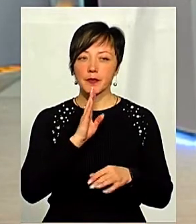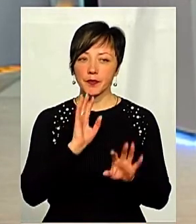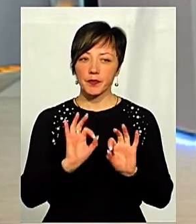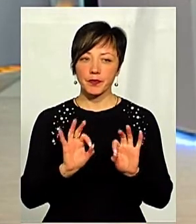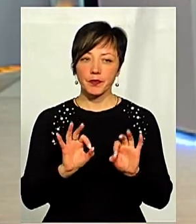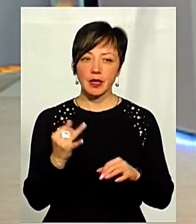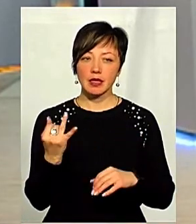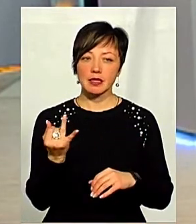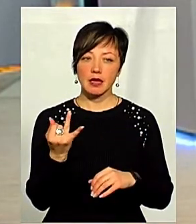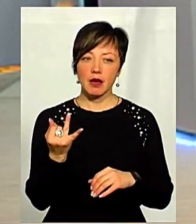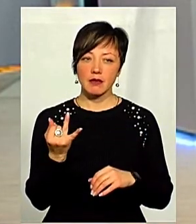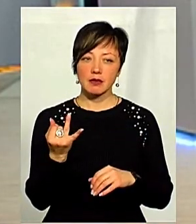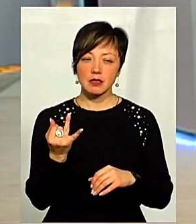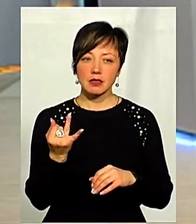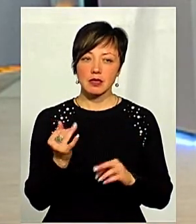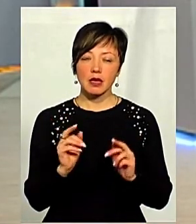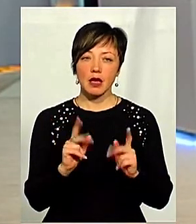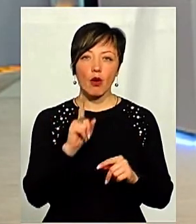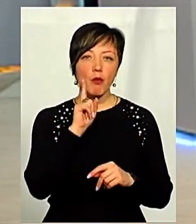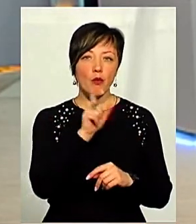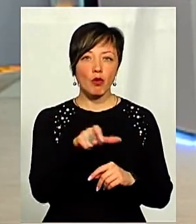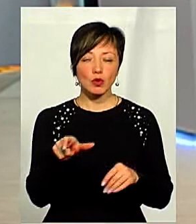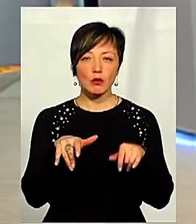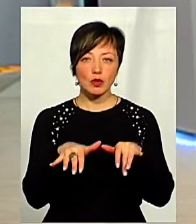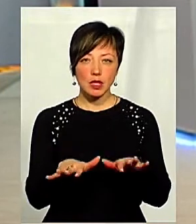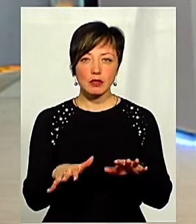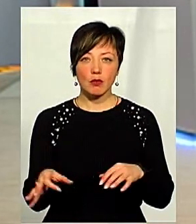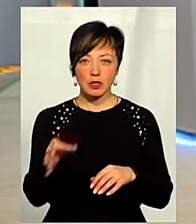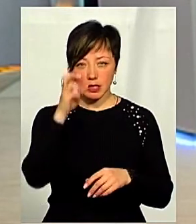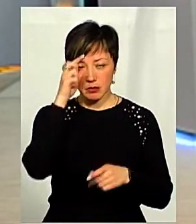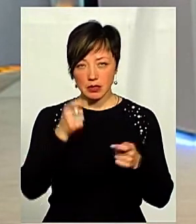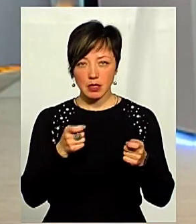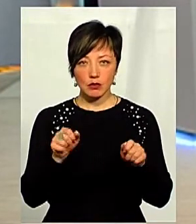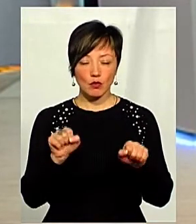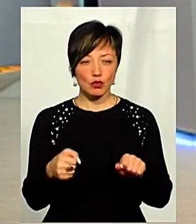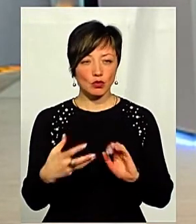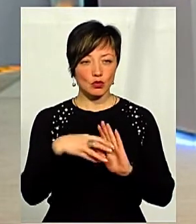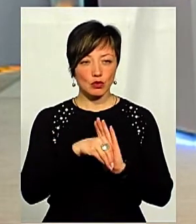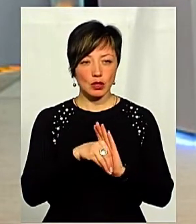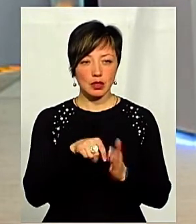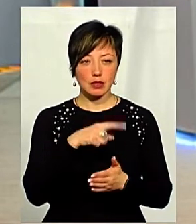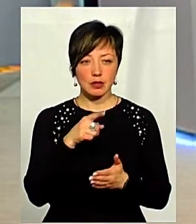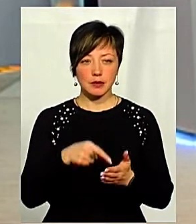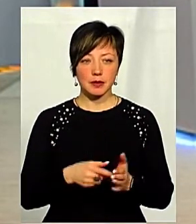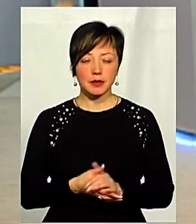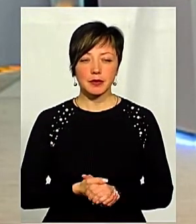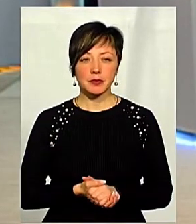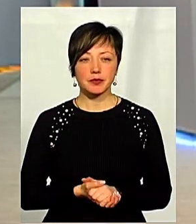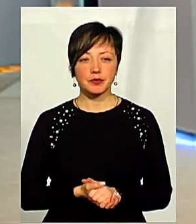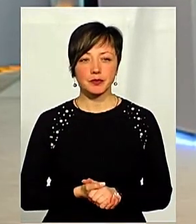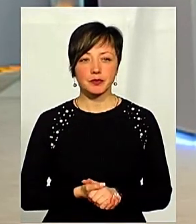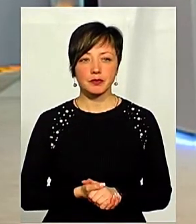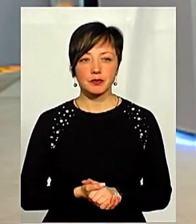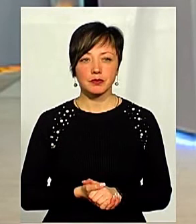цікавиться, вони як молоді, до яких процесів в обласній адміністрації можуть долучатись? Як ви вважаєте?